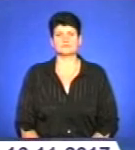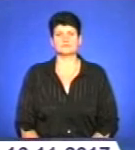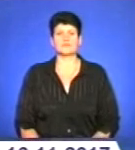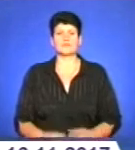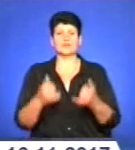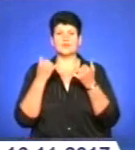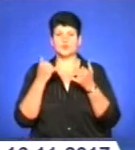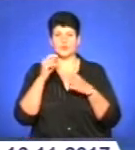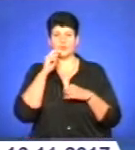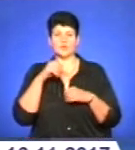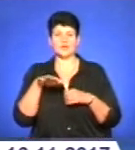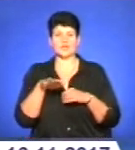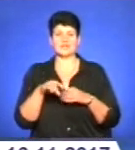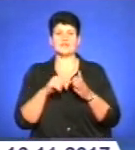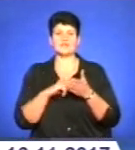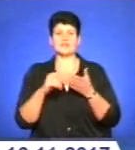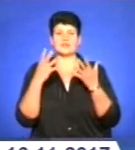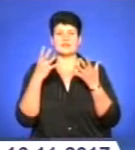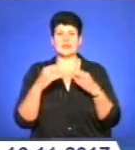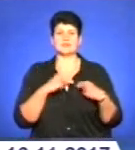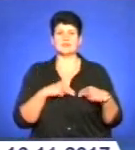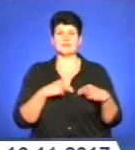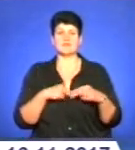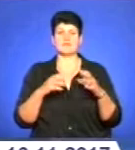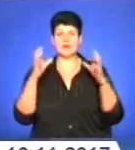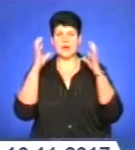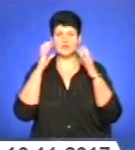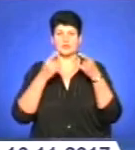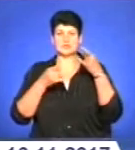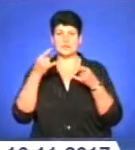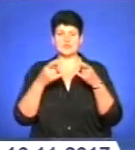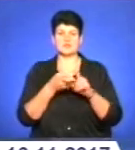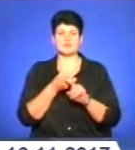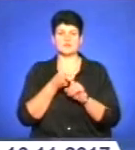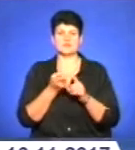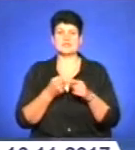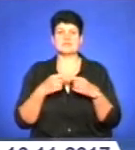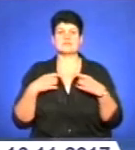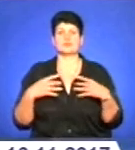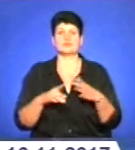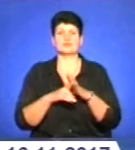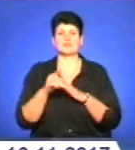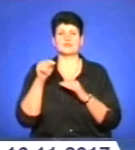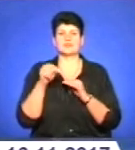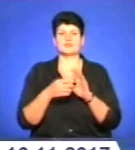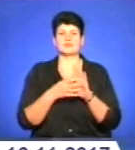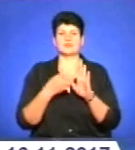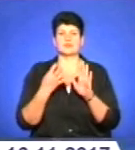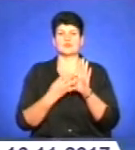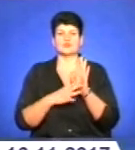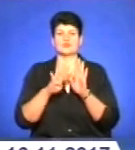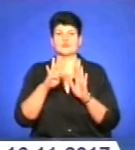Сьогодні в Україні відзначають День працівників, радіо, телебачення та зв'язку. Це свято започаткували у 1994